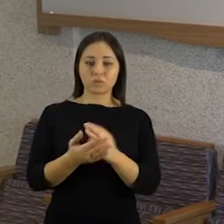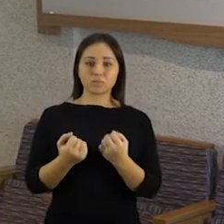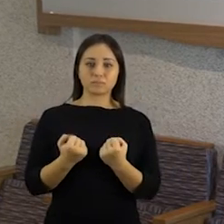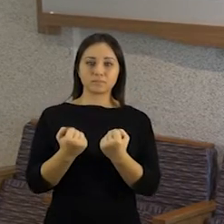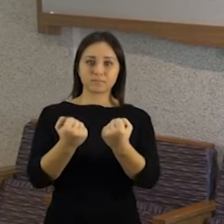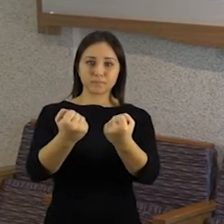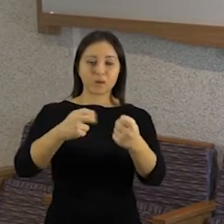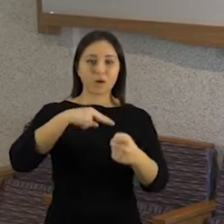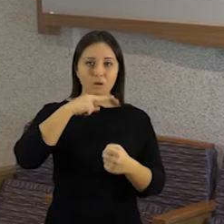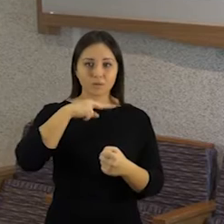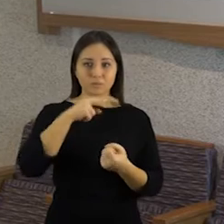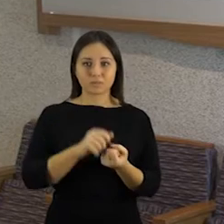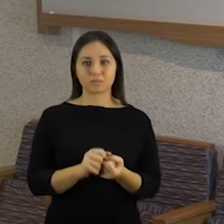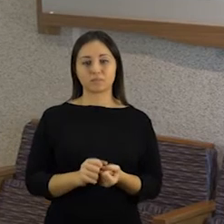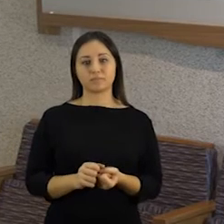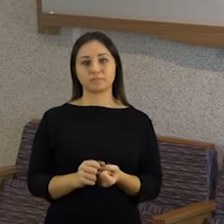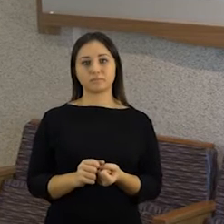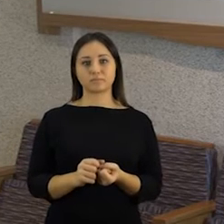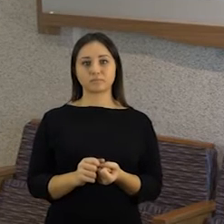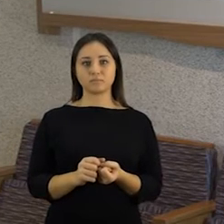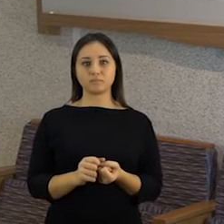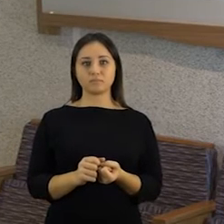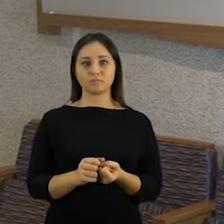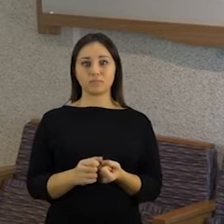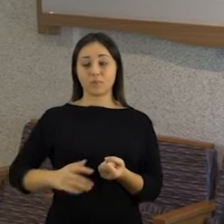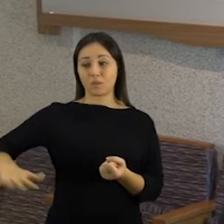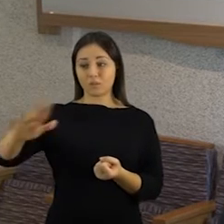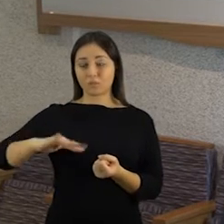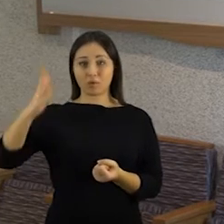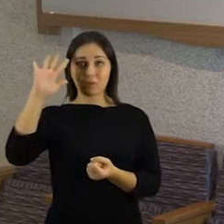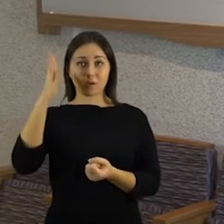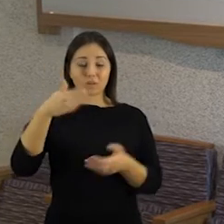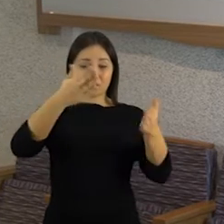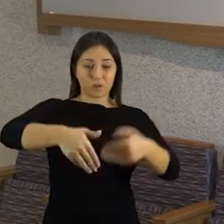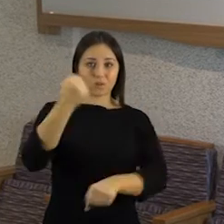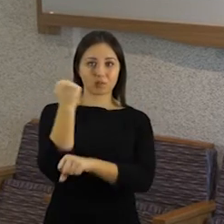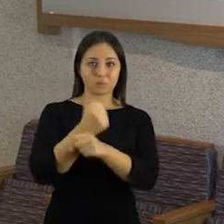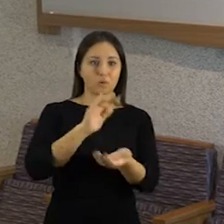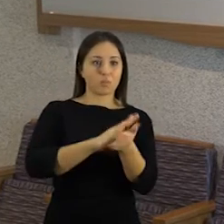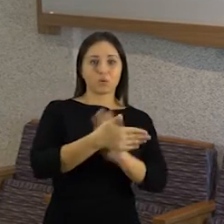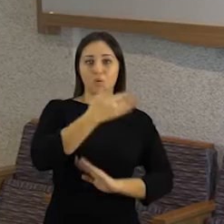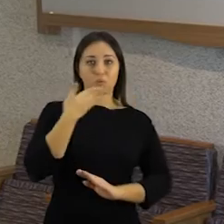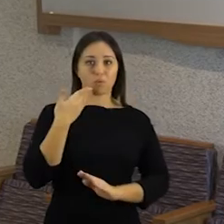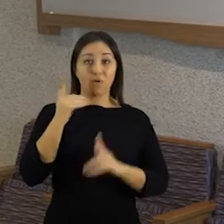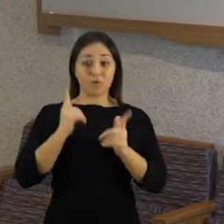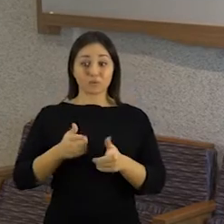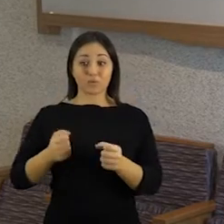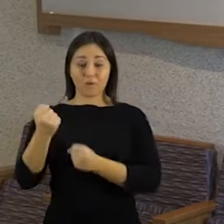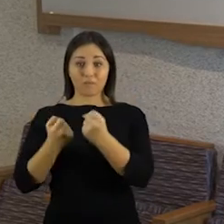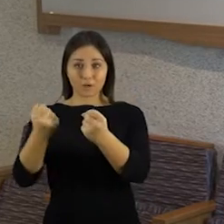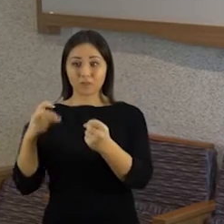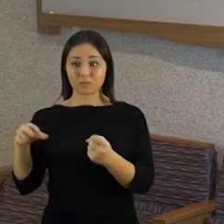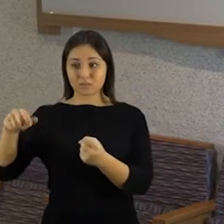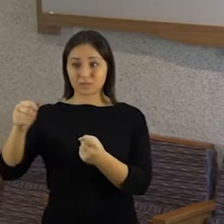keisti važiavimo įpatumus, vadinkime, nes paprastai sako, kelininkai nepasiruošia, bet kad nepasiruošia